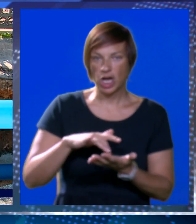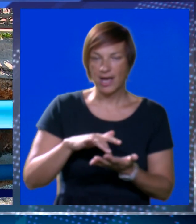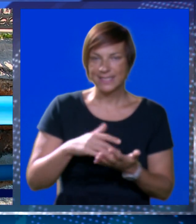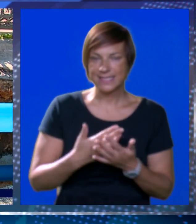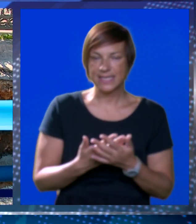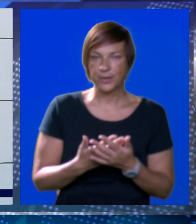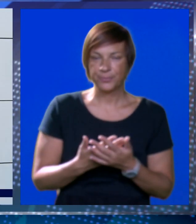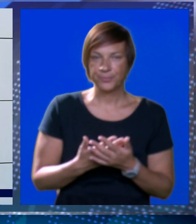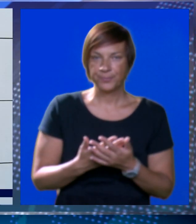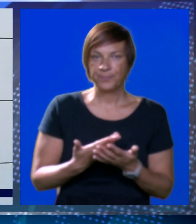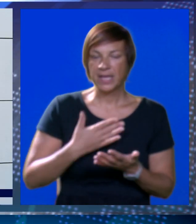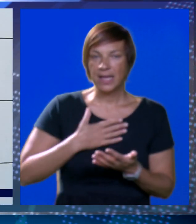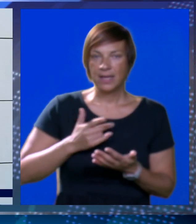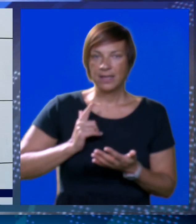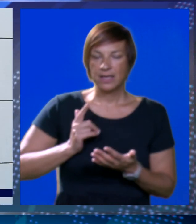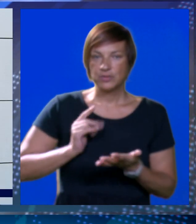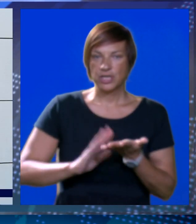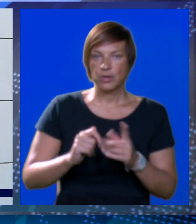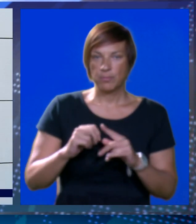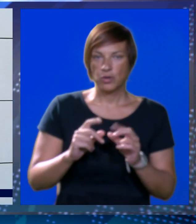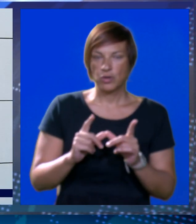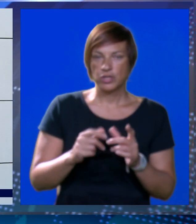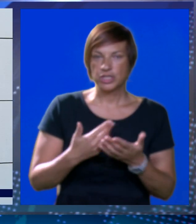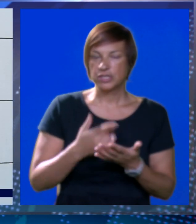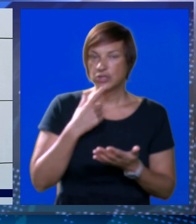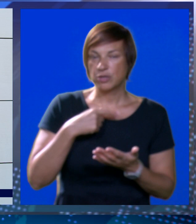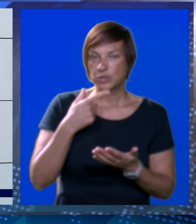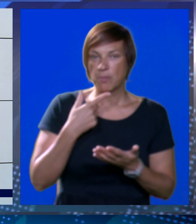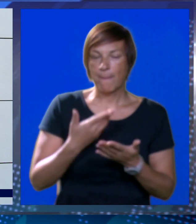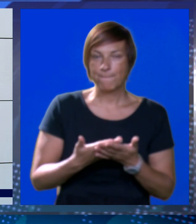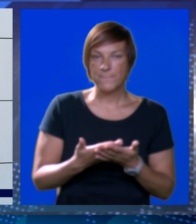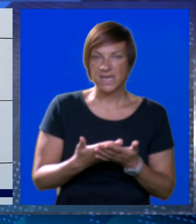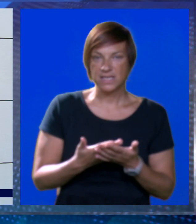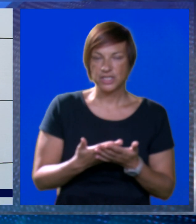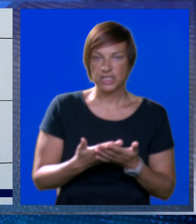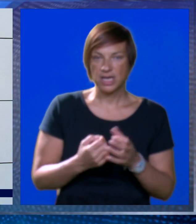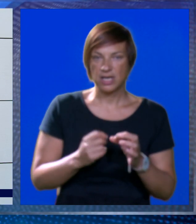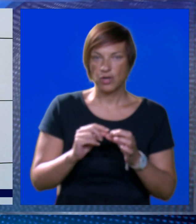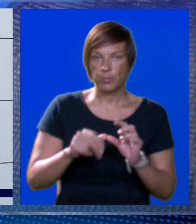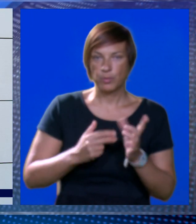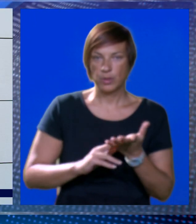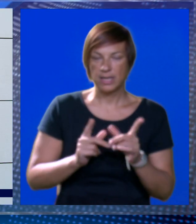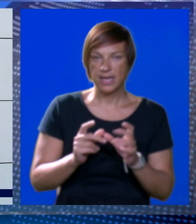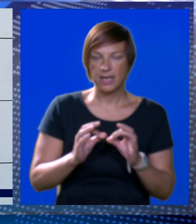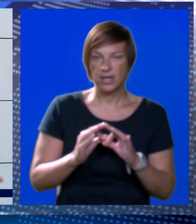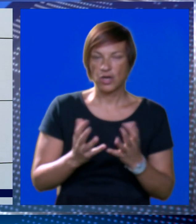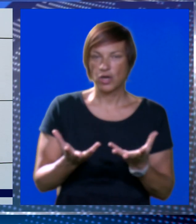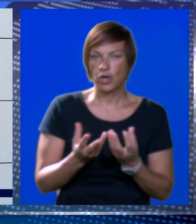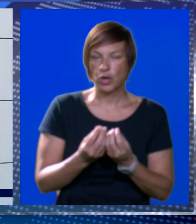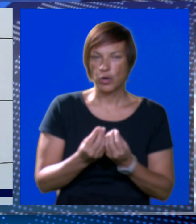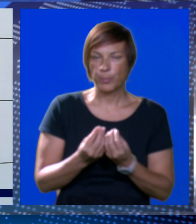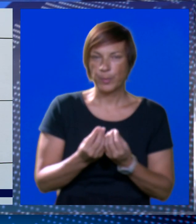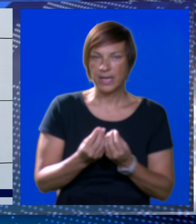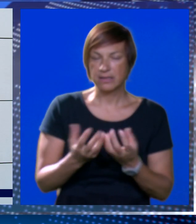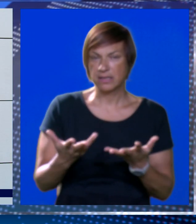lokacija. Tako da, evo, ja očekujemo košica i ovo čemu smo pričali, dakle, obuljeno, kompletan